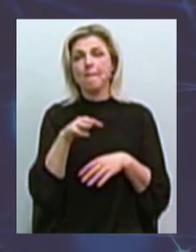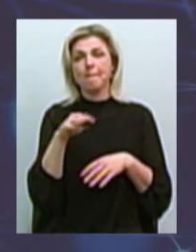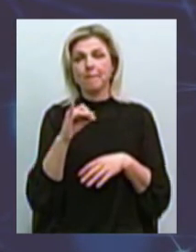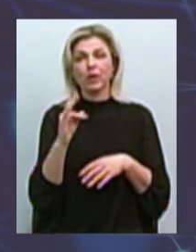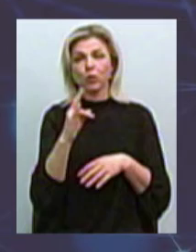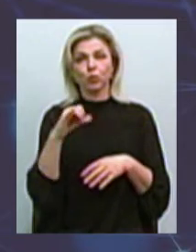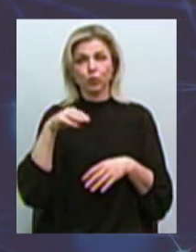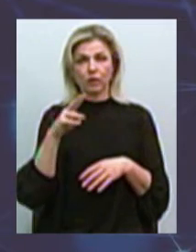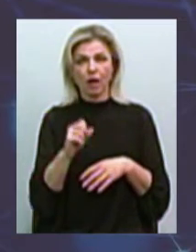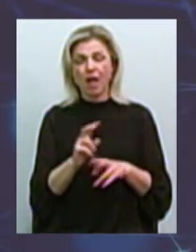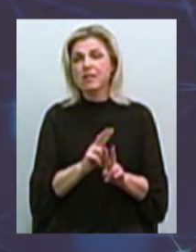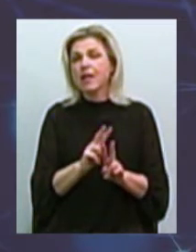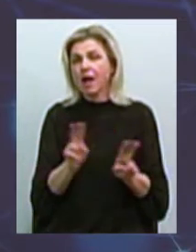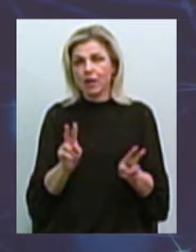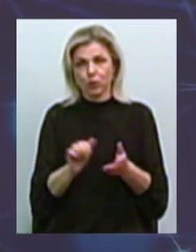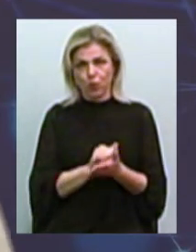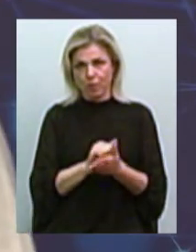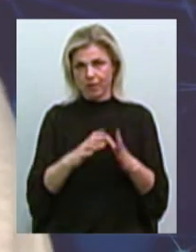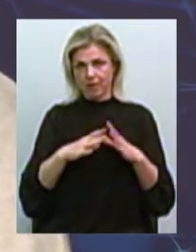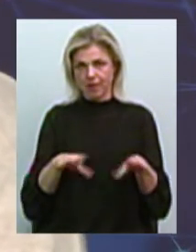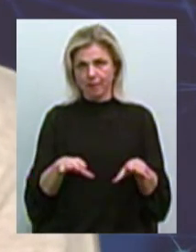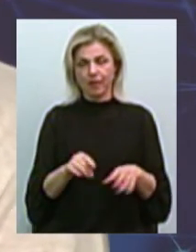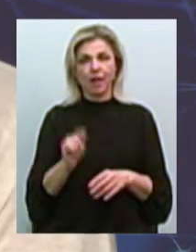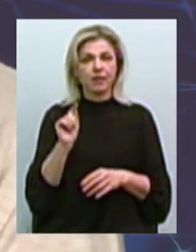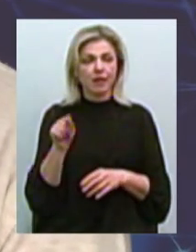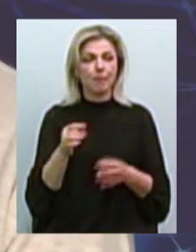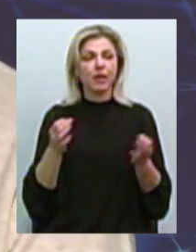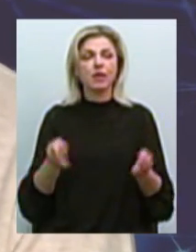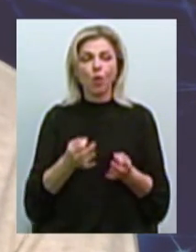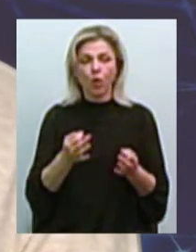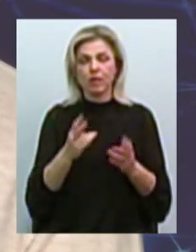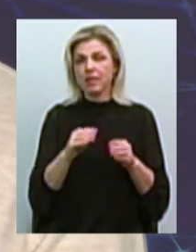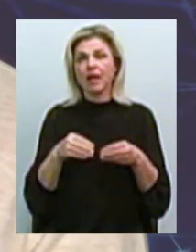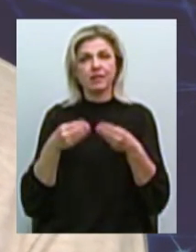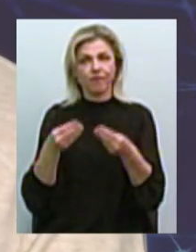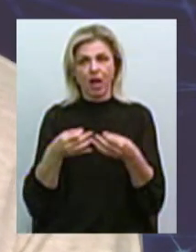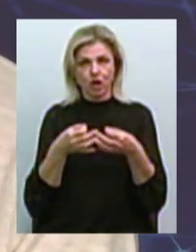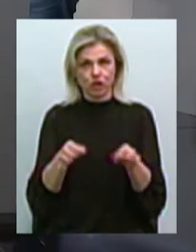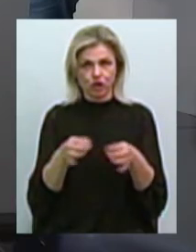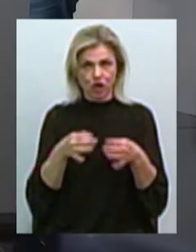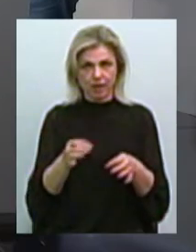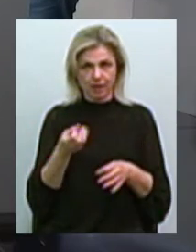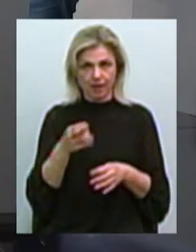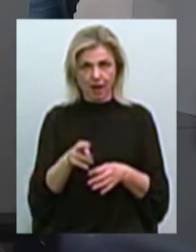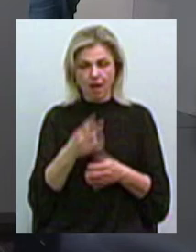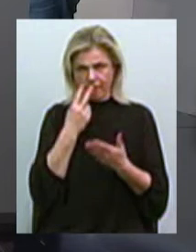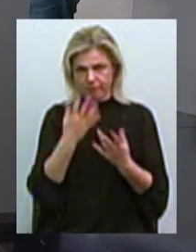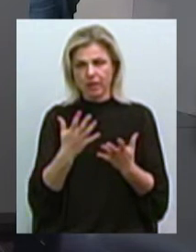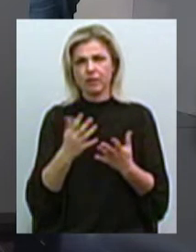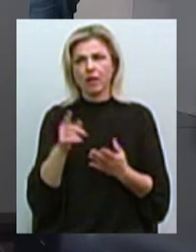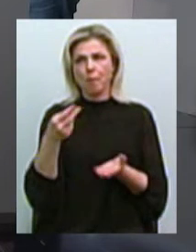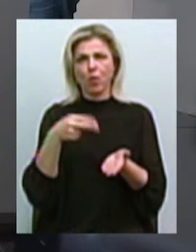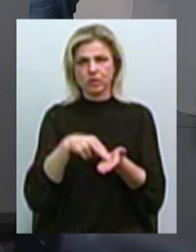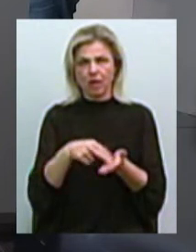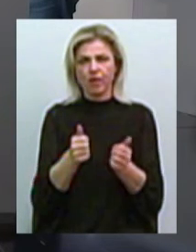никаких документов не было, ни с чем в суд обращаться. Там никогда не выдавались разрешения. Оно же там видно, что поставлено самовольно и к